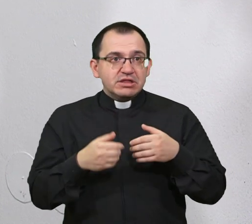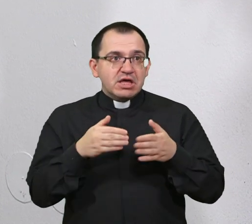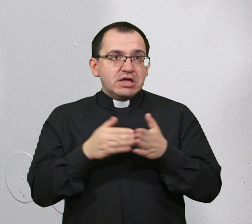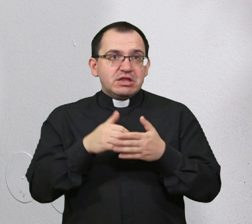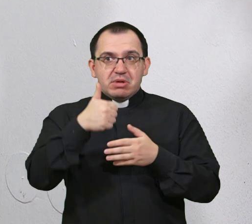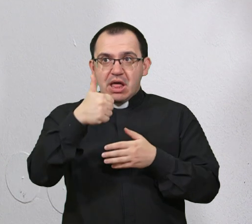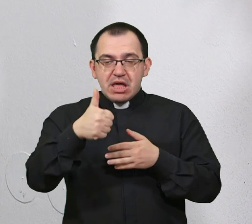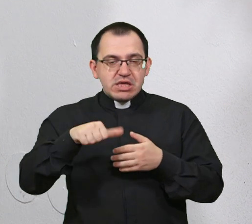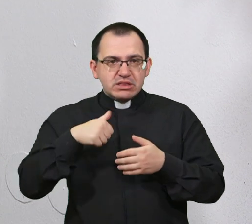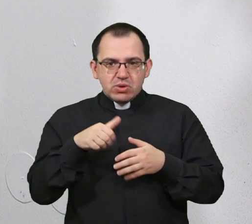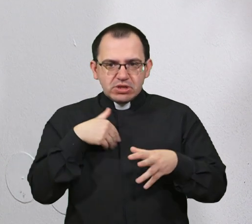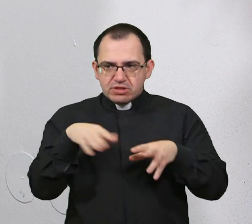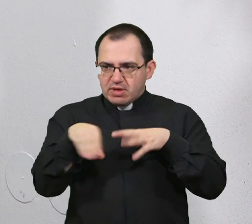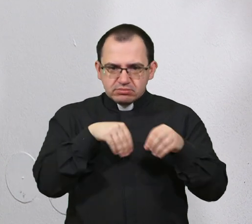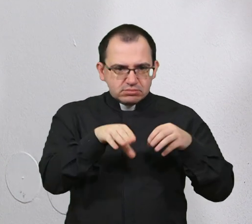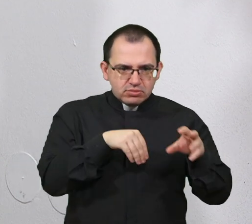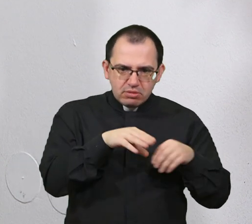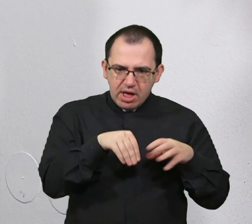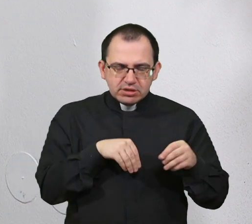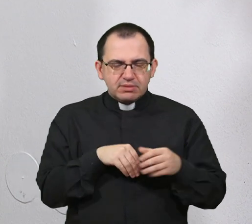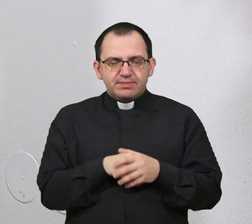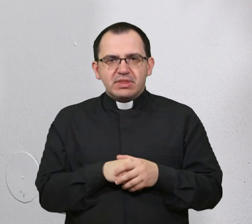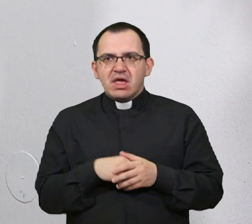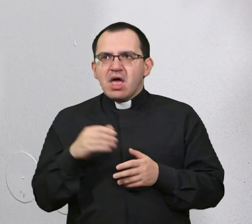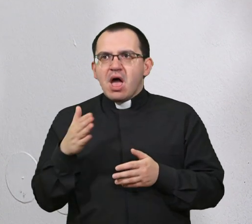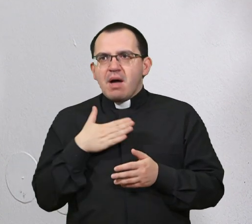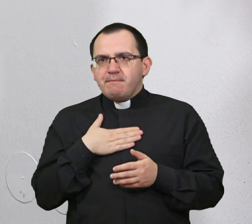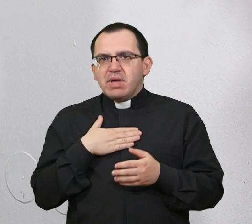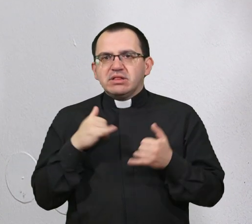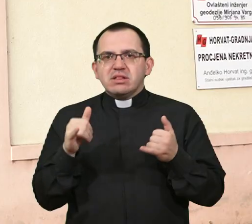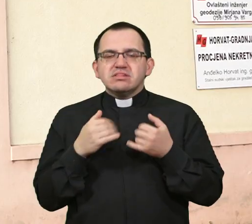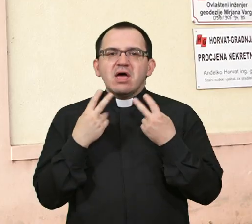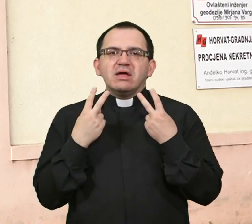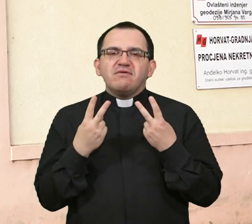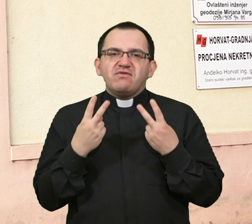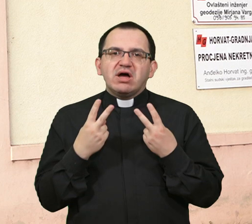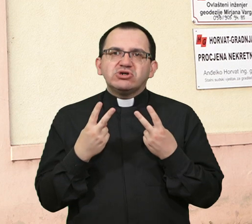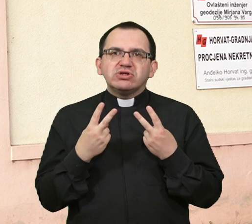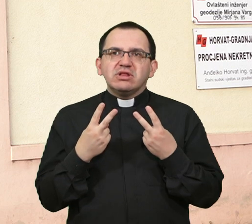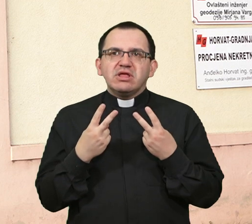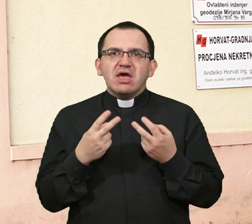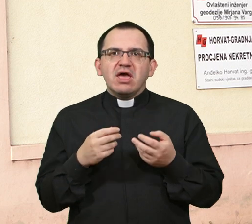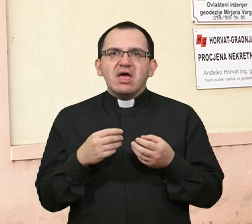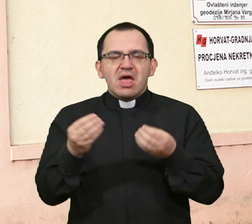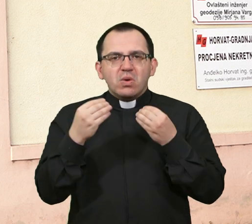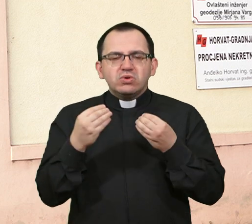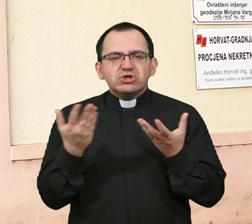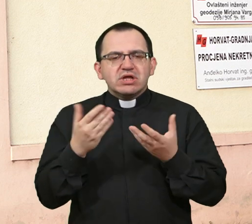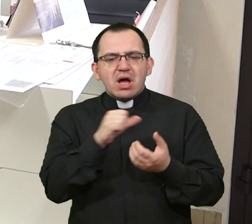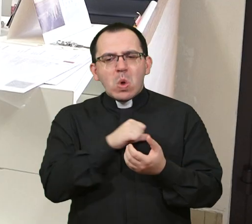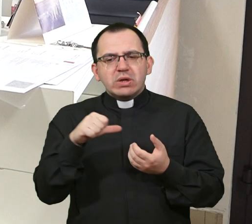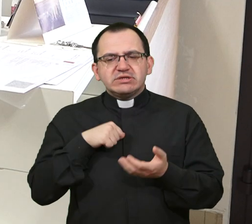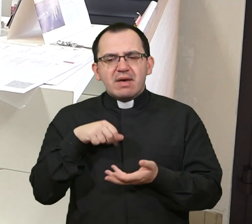da to sve pohvatam. A najvažniji mi je bio tečaj samostalnog kretanja